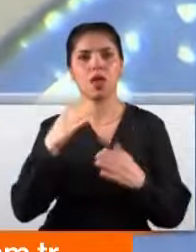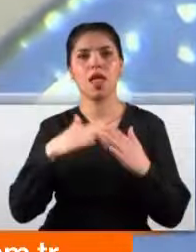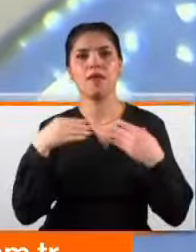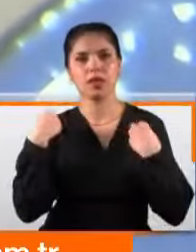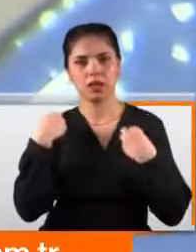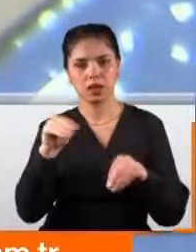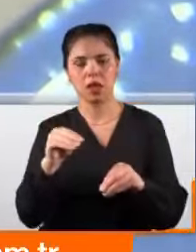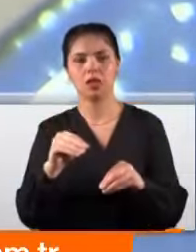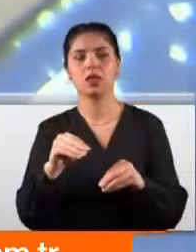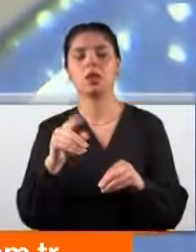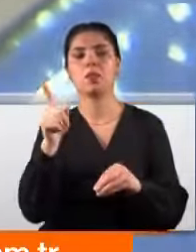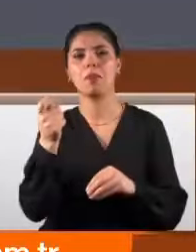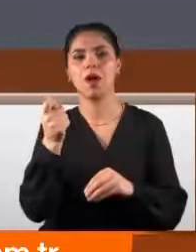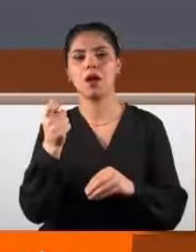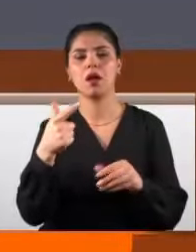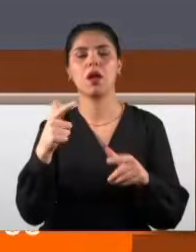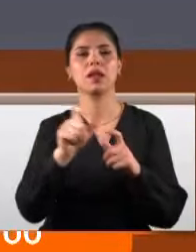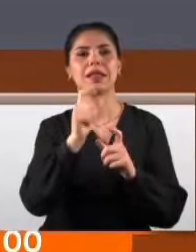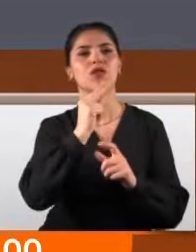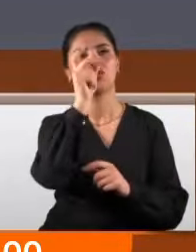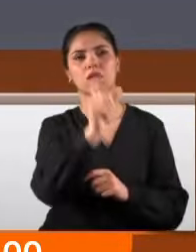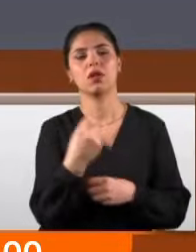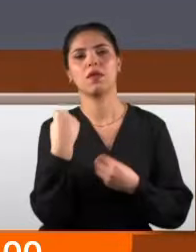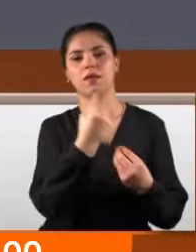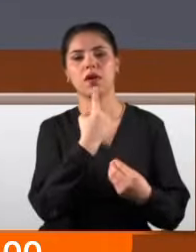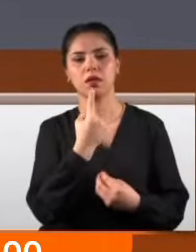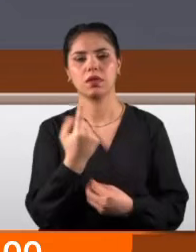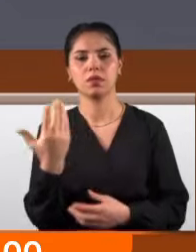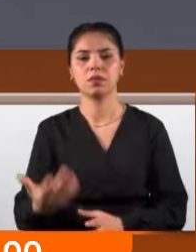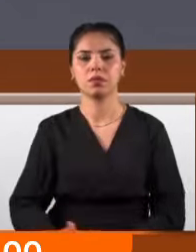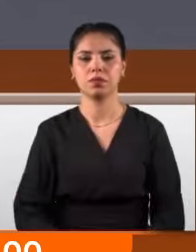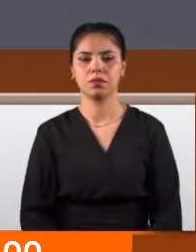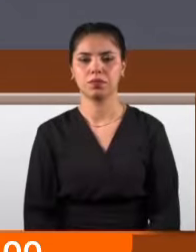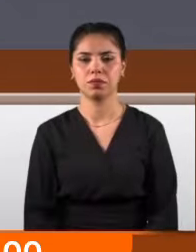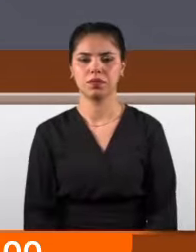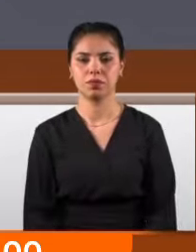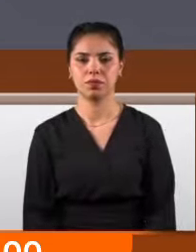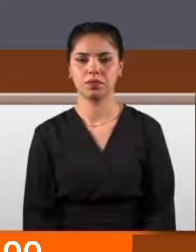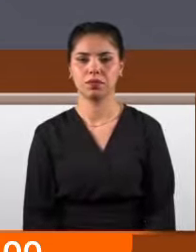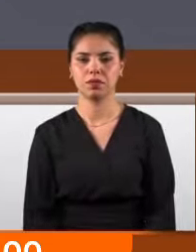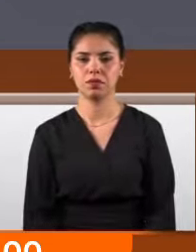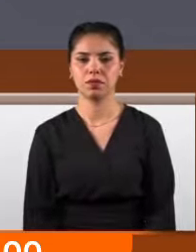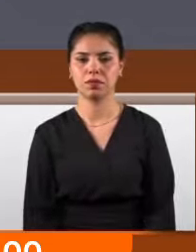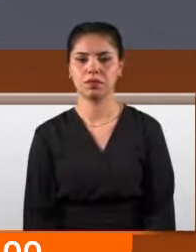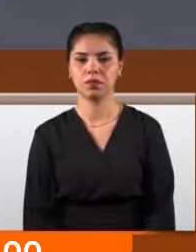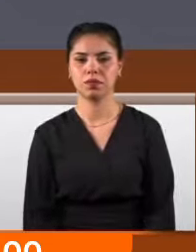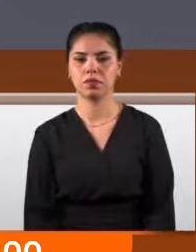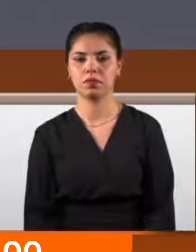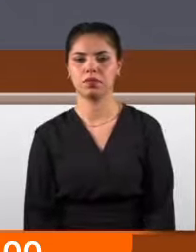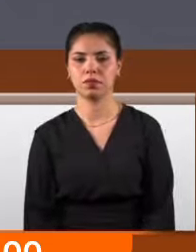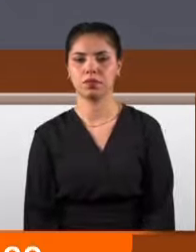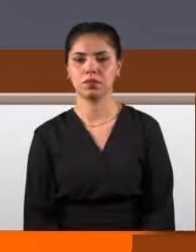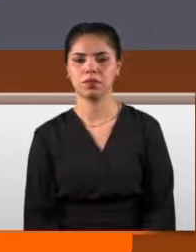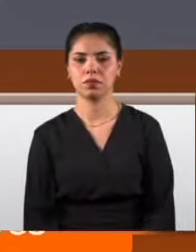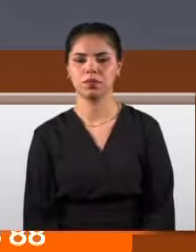Erzan'a verdiğini de itiraf etti. Fırsat olduğunu 10 milyon dolar getirirsem faydalanacağımı söyledi. Mümkün olmadığını söyledim ama kısmen